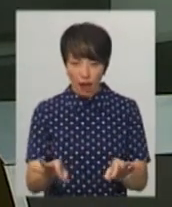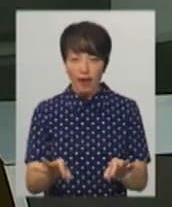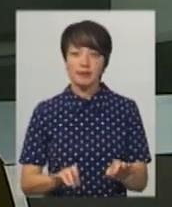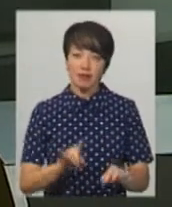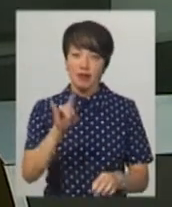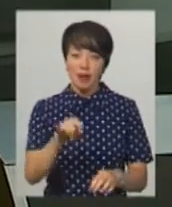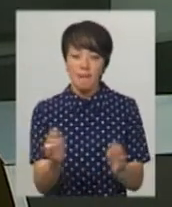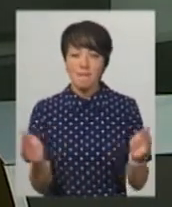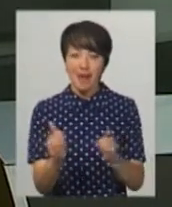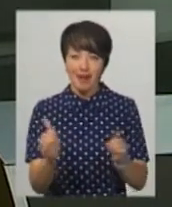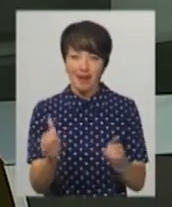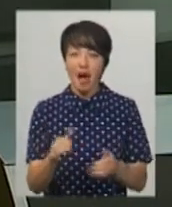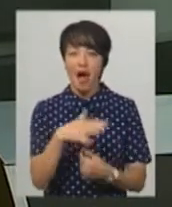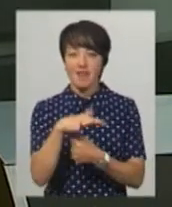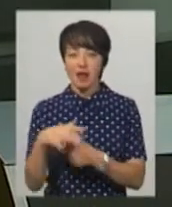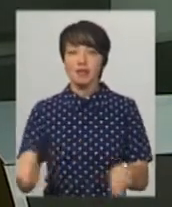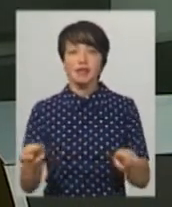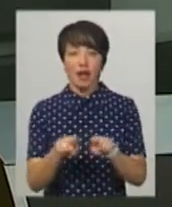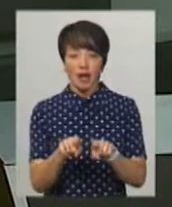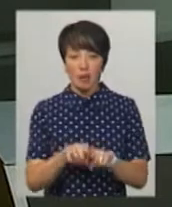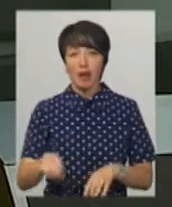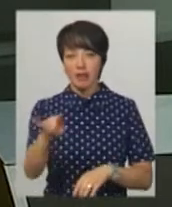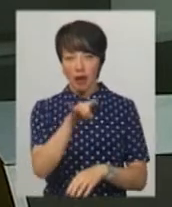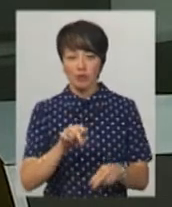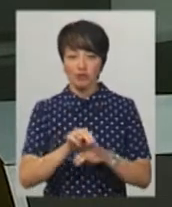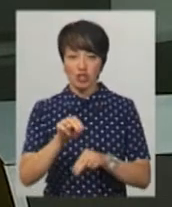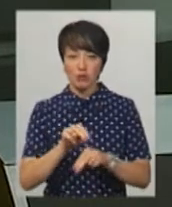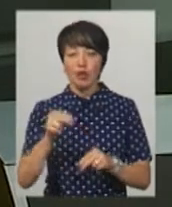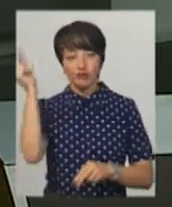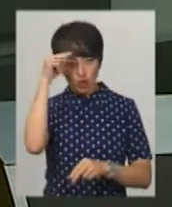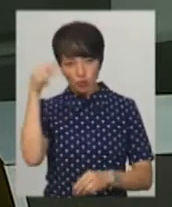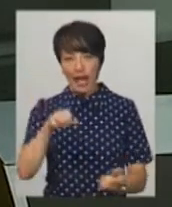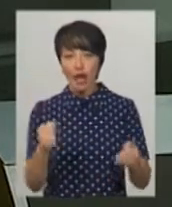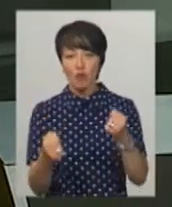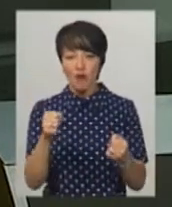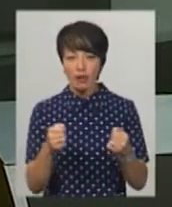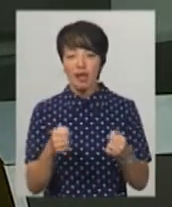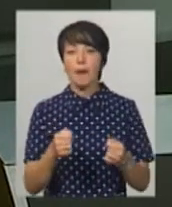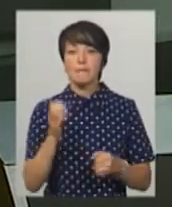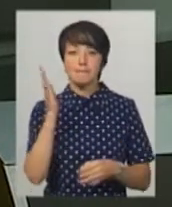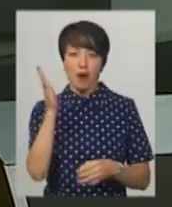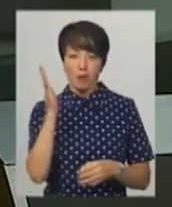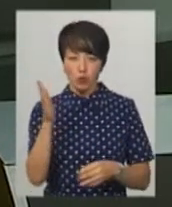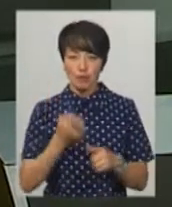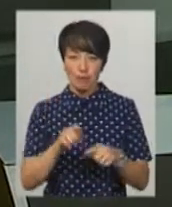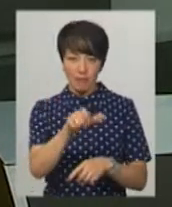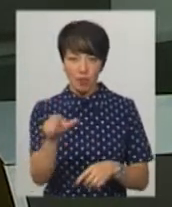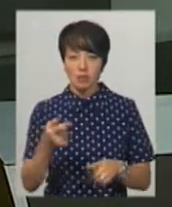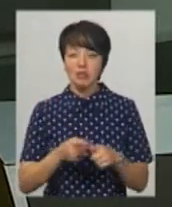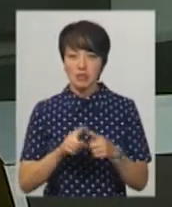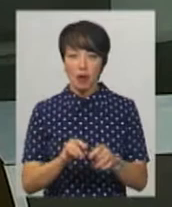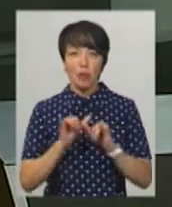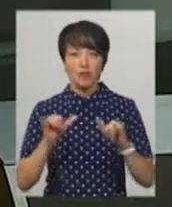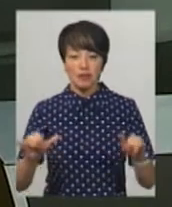сідати малі авіації. такими літаками вчитимуться керувати майбутні пілоти. За словами директора, це прогресивний крок.